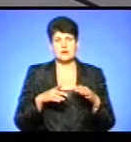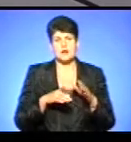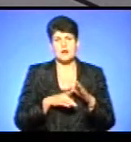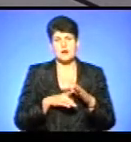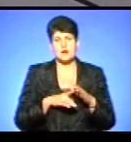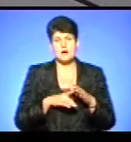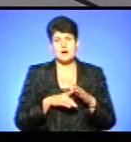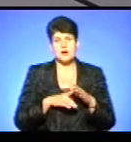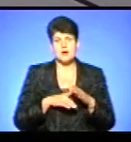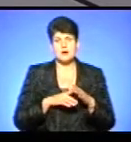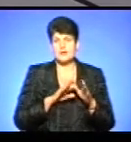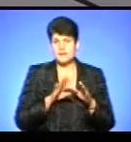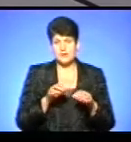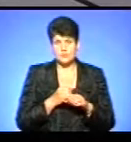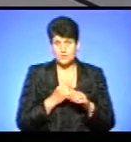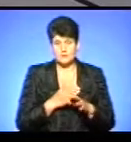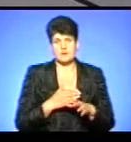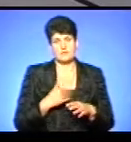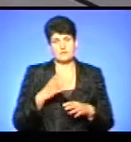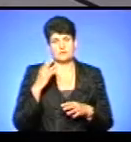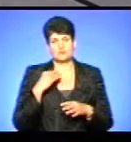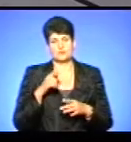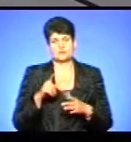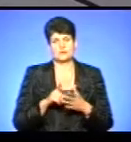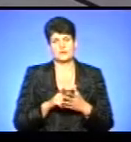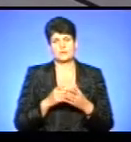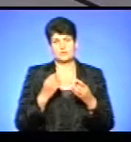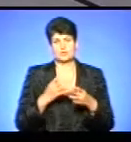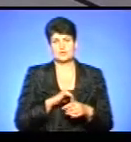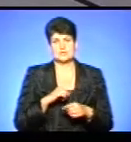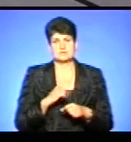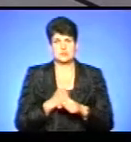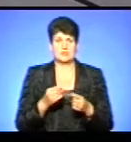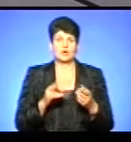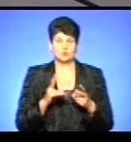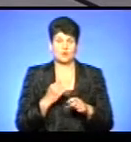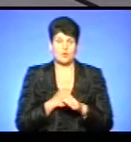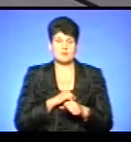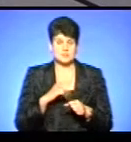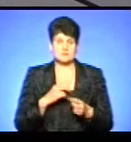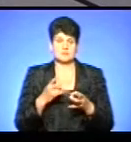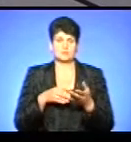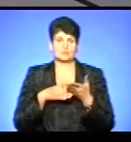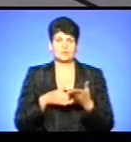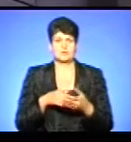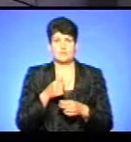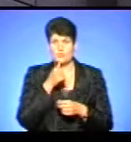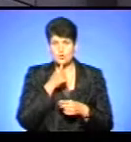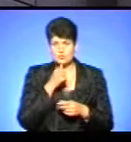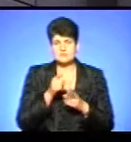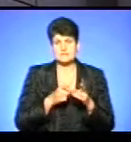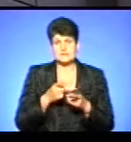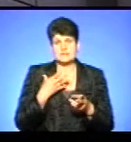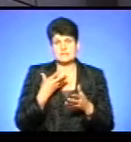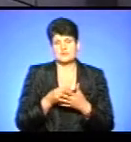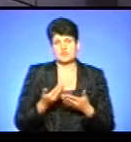то ми вважаємо, що це їм допомогти, це просто потрібно. Вони своїми силами працюють, пробують змінити своє життя